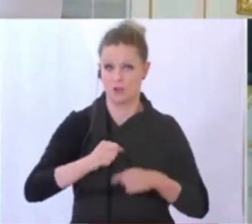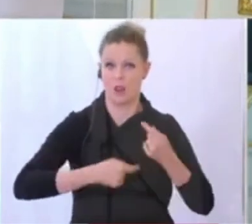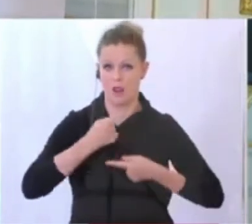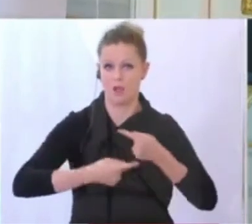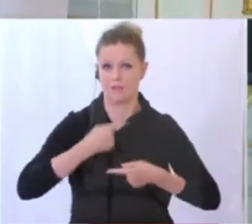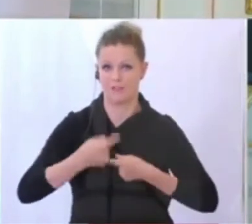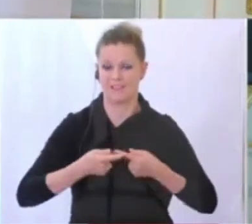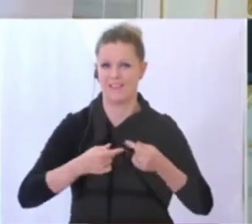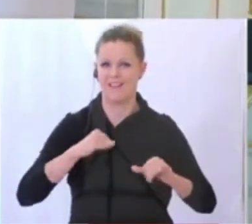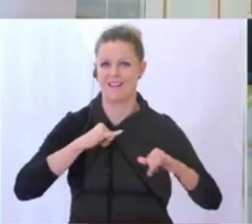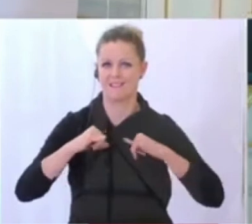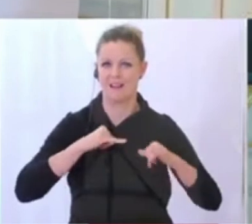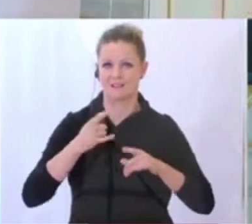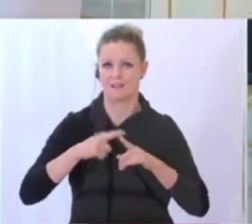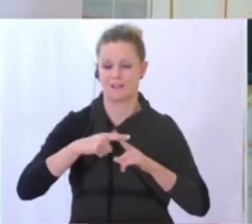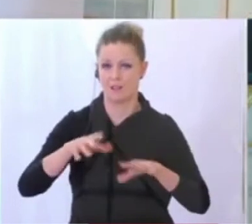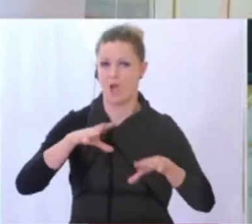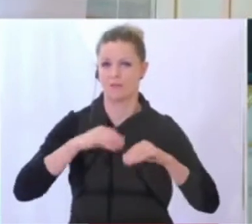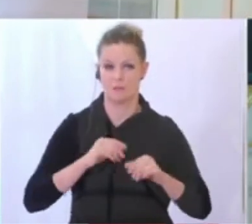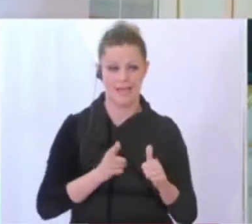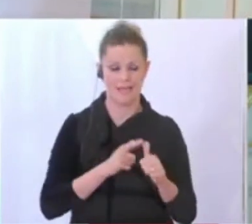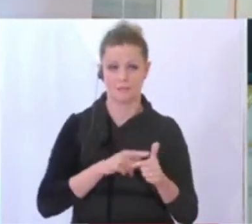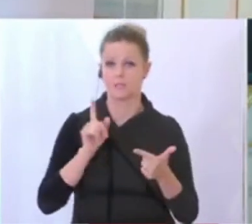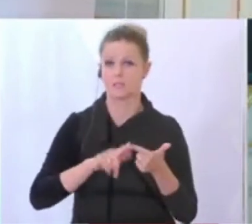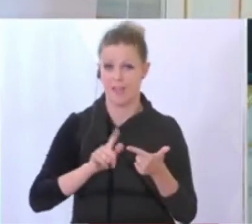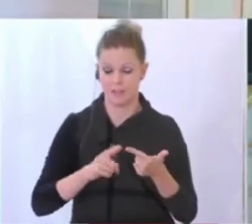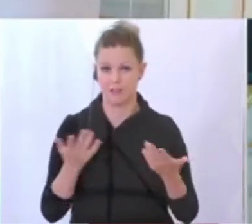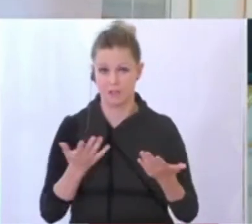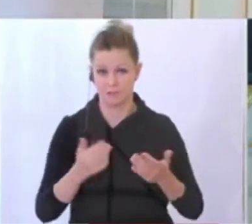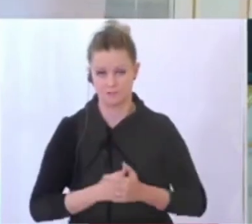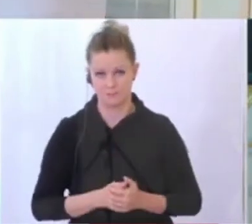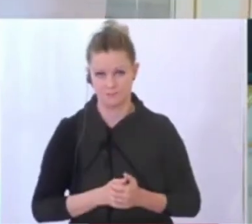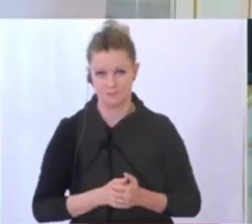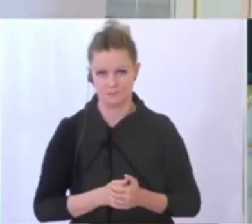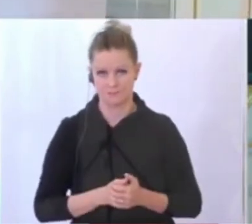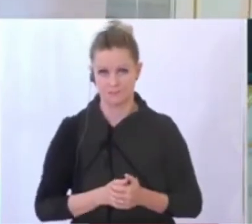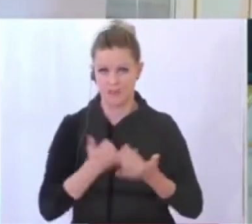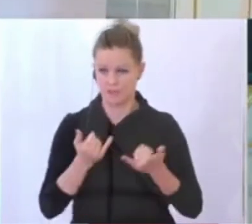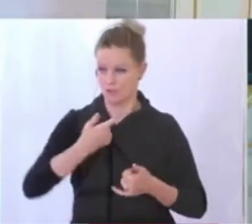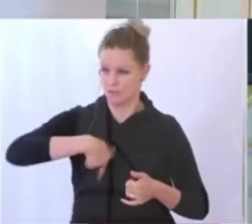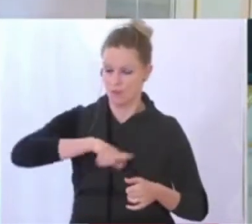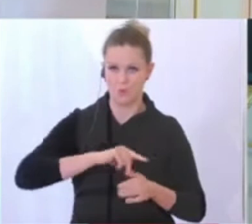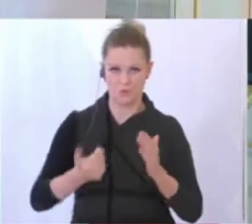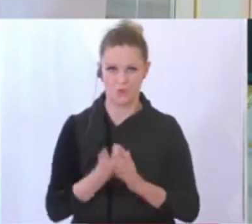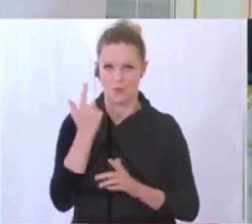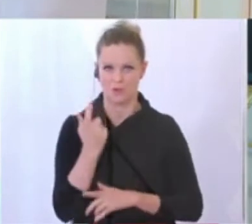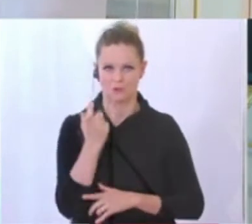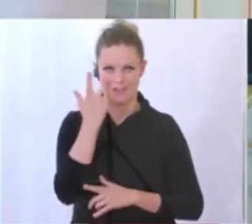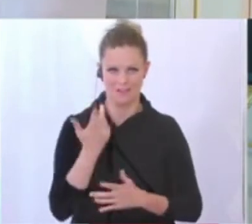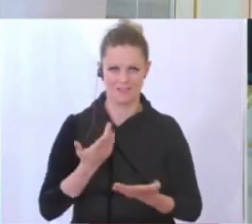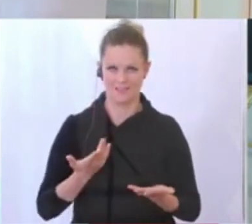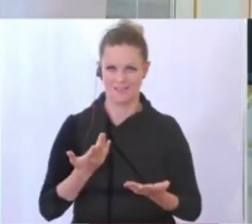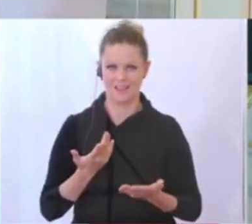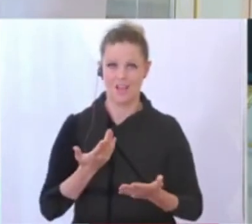Kassenkredite aufnehmen zu können. Punkt eins. Punkt zwei. Jetzt geht es für uns um den Neustart, um den